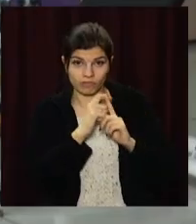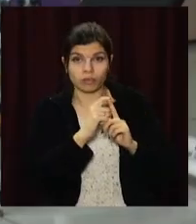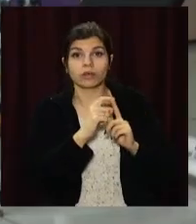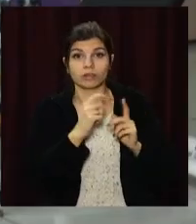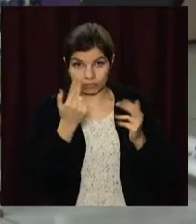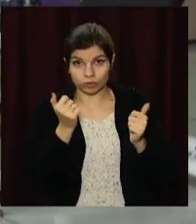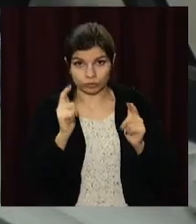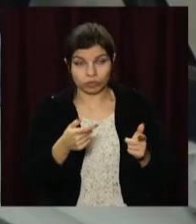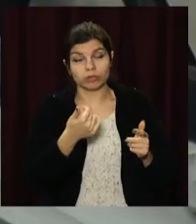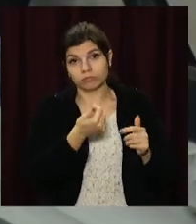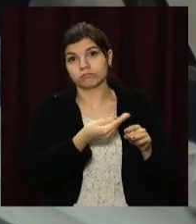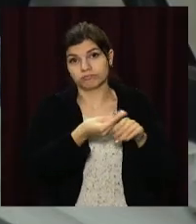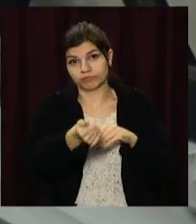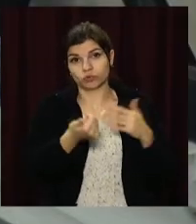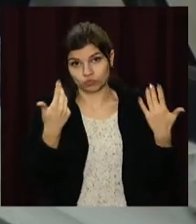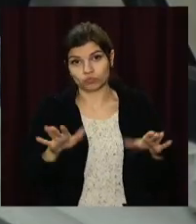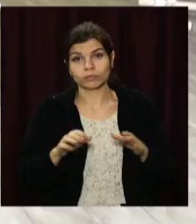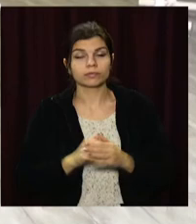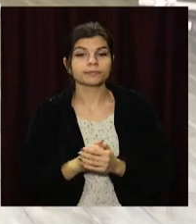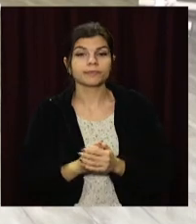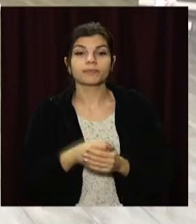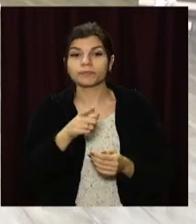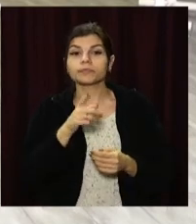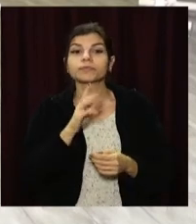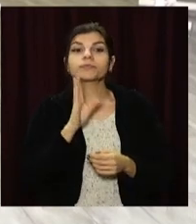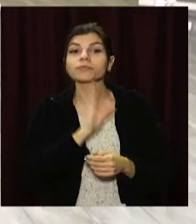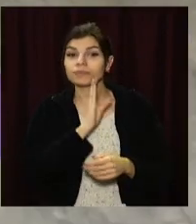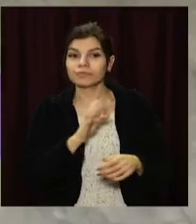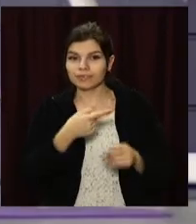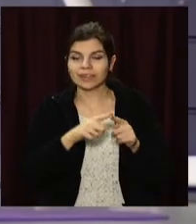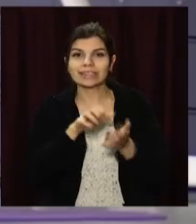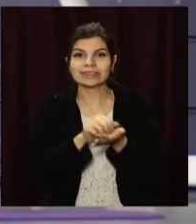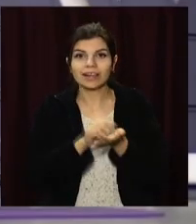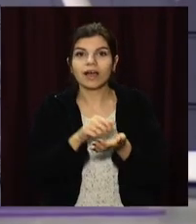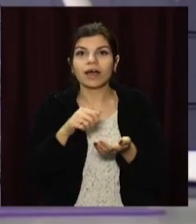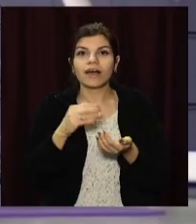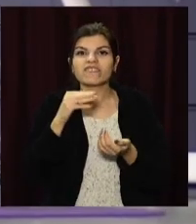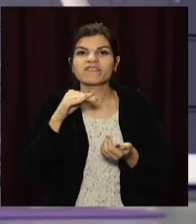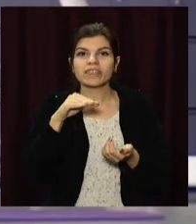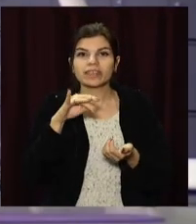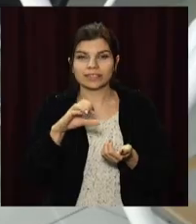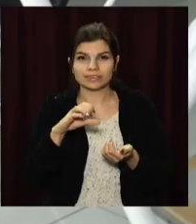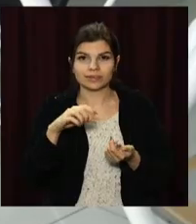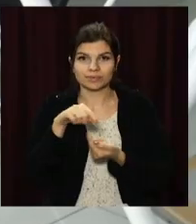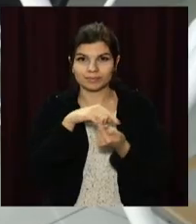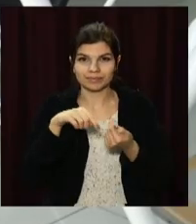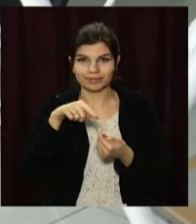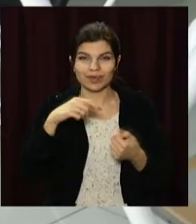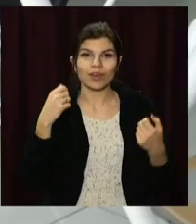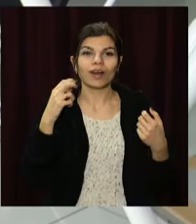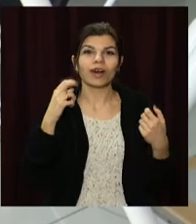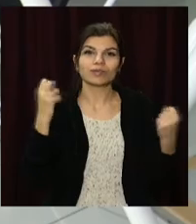Через карантинні обмеження фітнес-центр Аліни запустив тренування онлайн. Але все одно втратив половину прибутку. Тож навіть